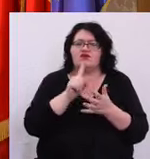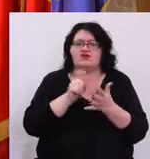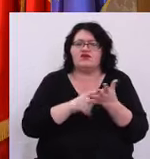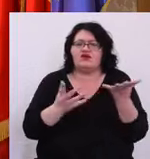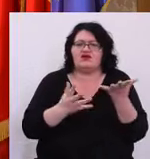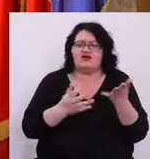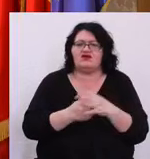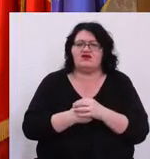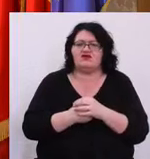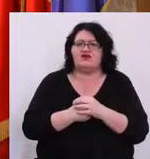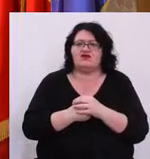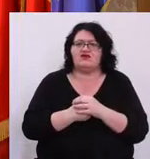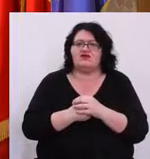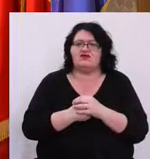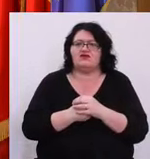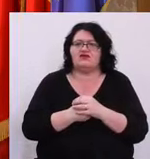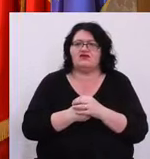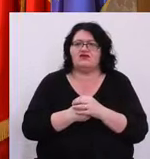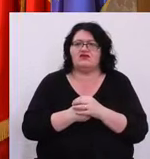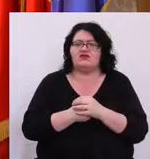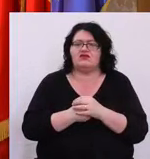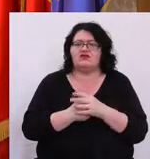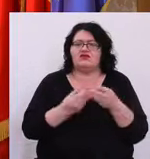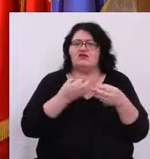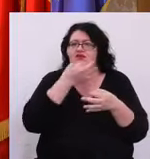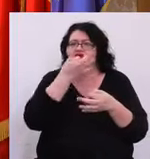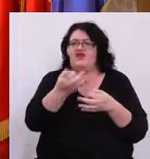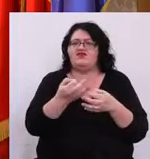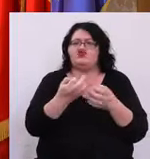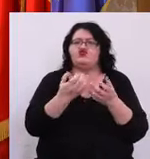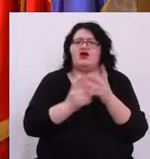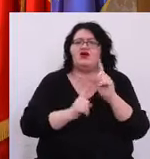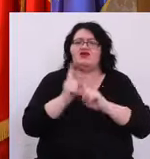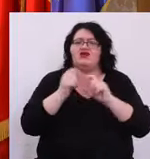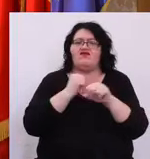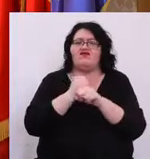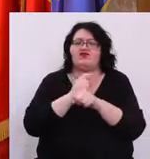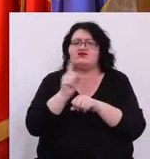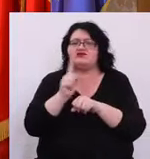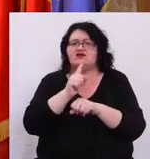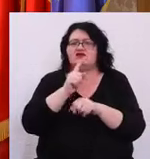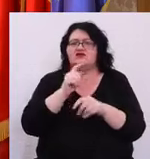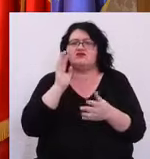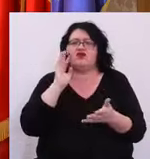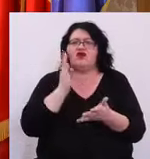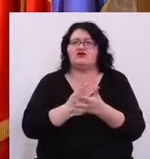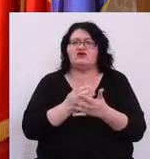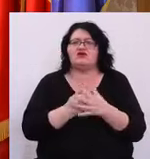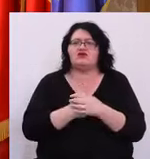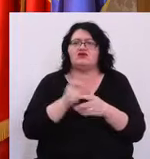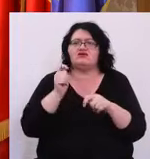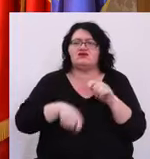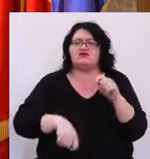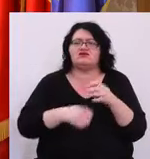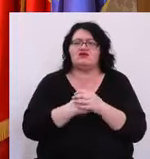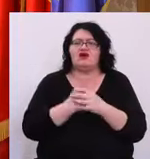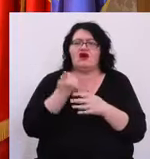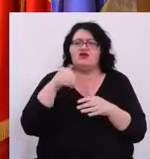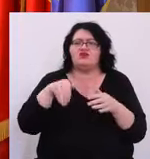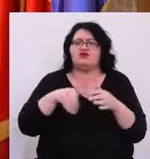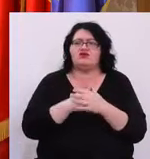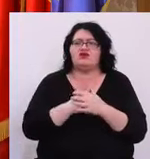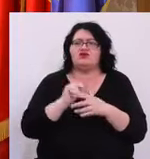întrebarea legată de aceste mergi? O să oferiți un răspuns oficial dacă faceți sau nu un proiect de hotărâ legat de sancționare Anei Munteanu